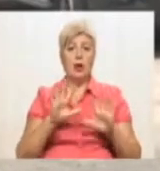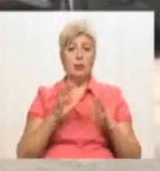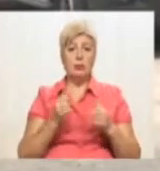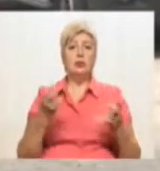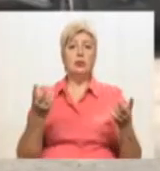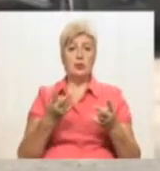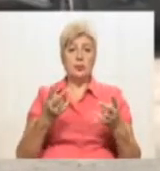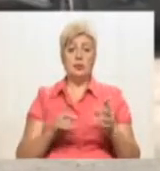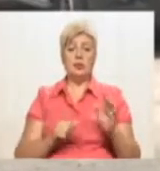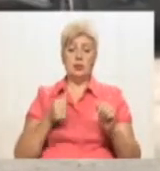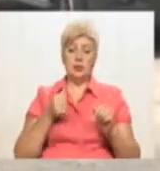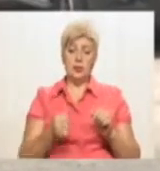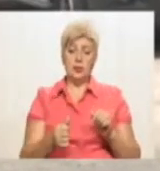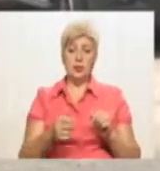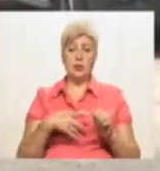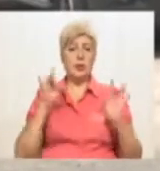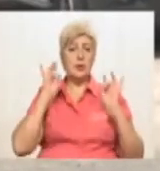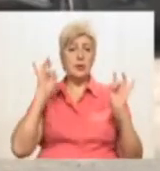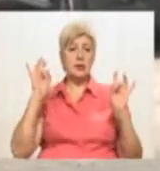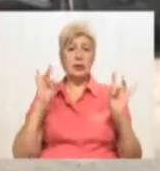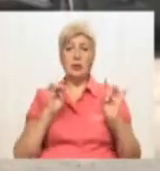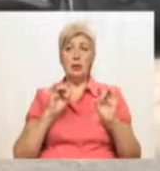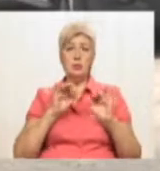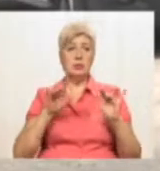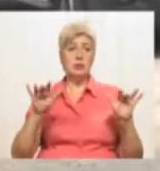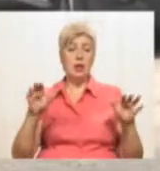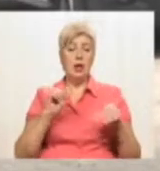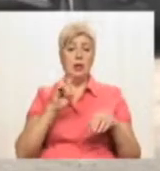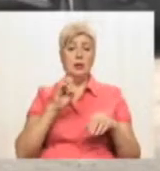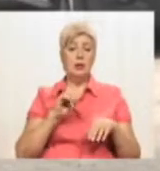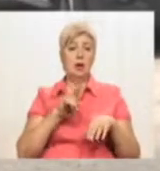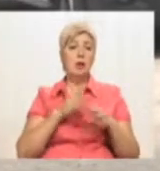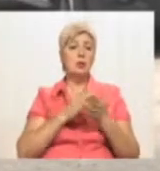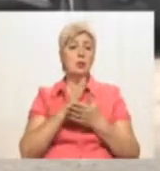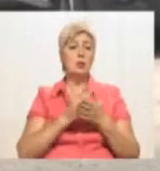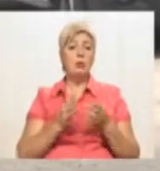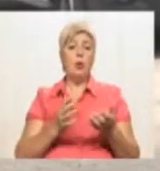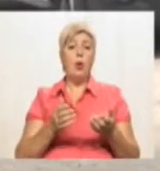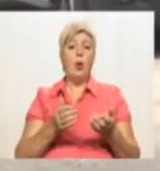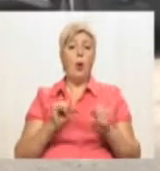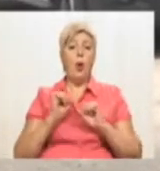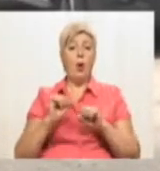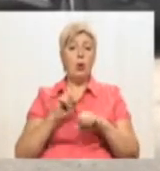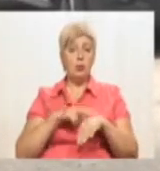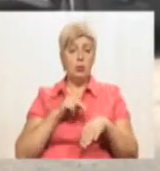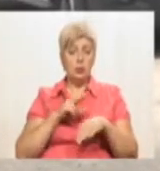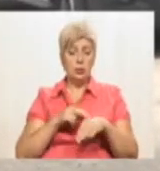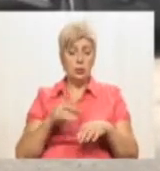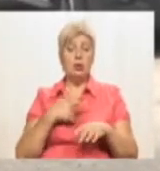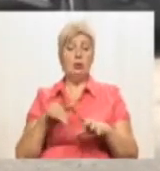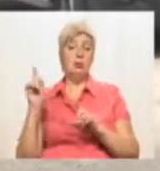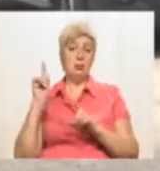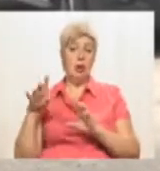нажимають цю кнопку, сигнал йде на Державну службу охорони, і Державна служба